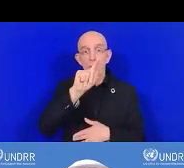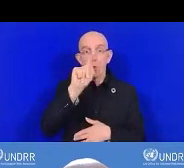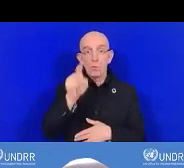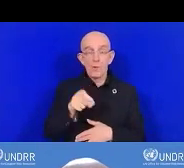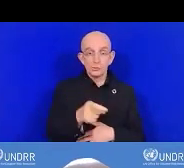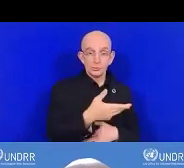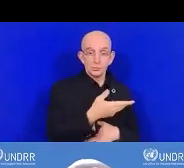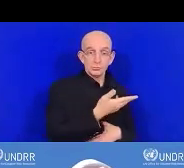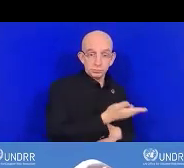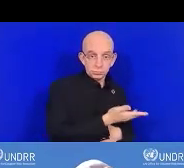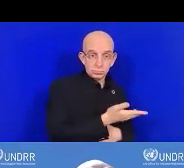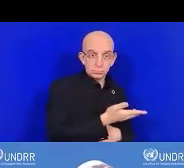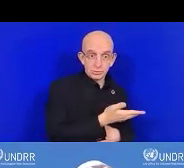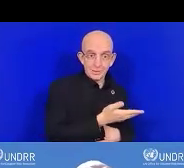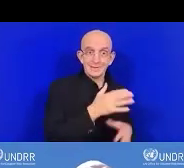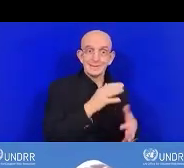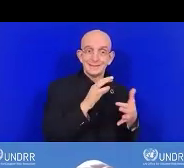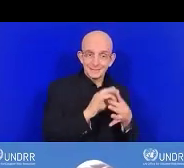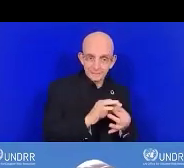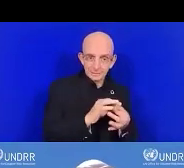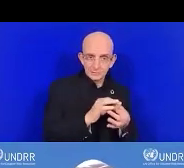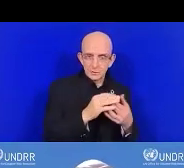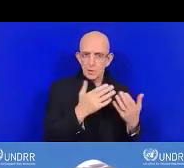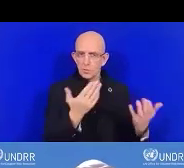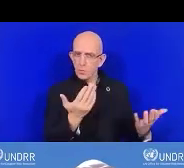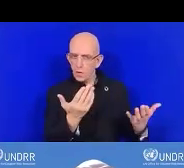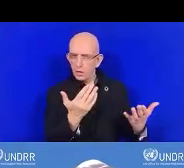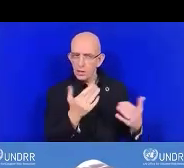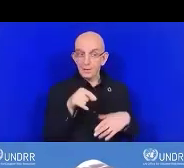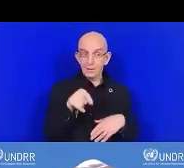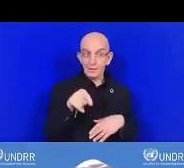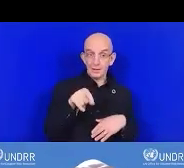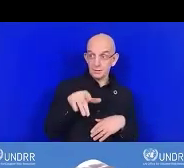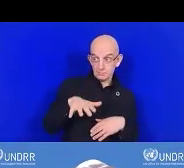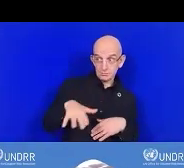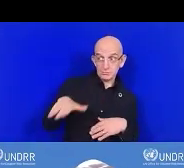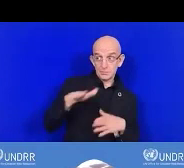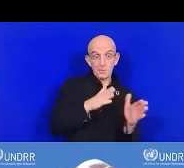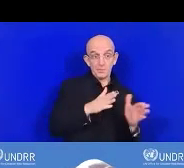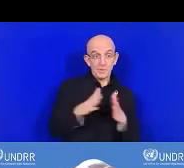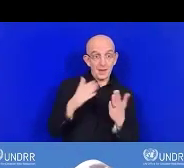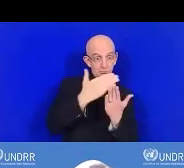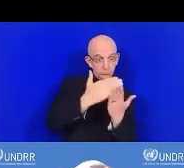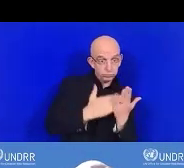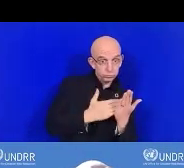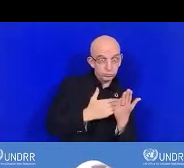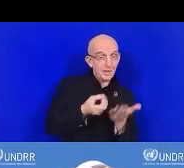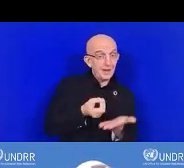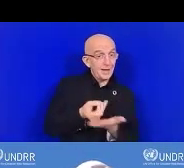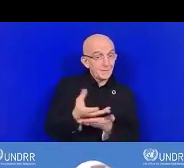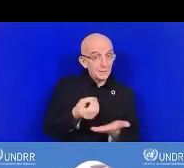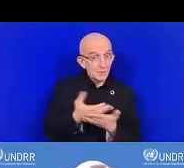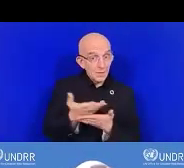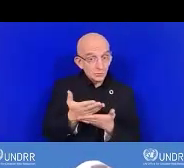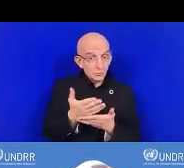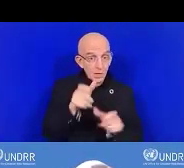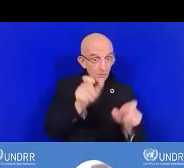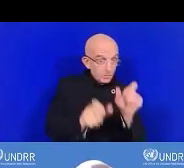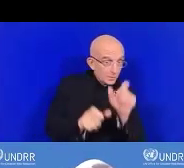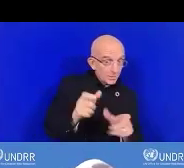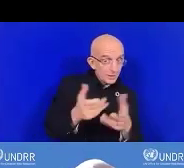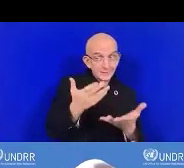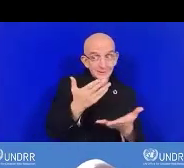informations sur les personnes handicapées? Est-ce que ça inclut des mesures pour atténuer l'impact